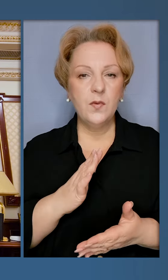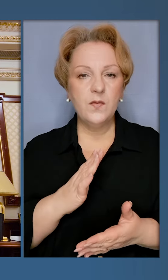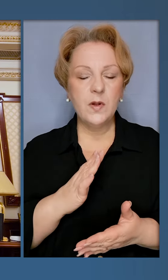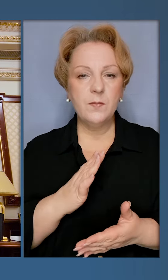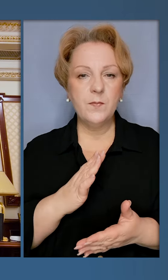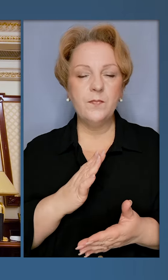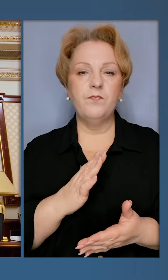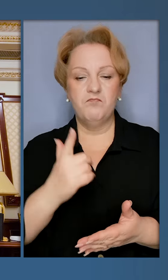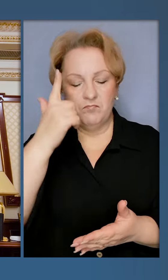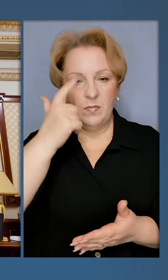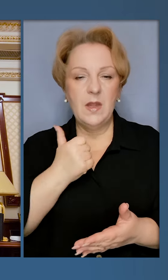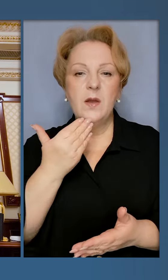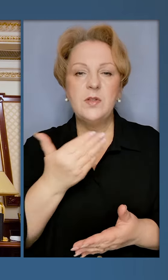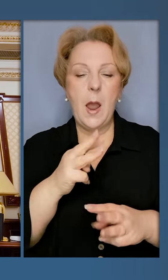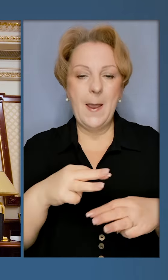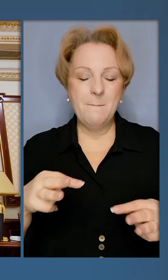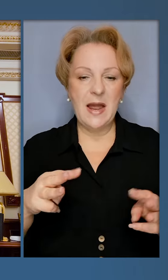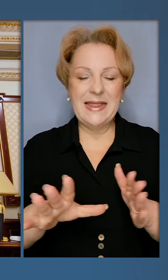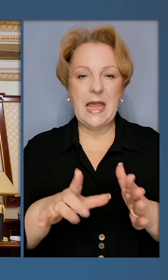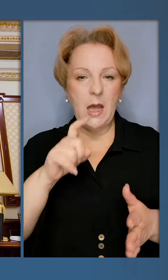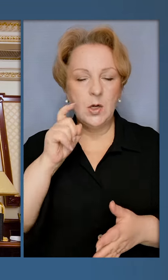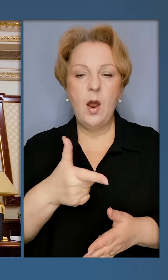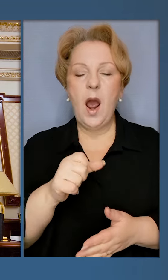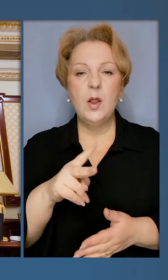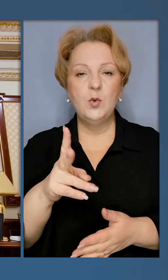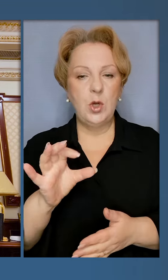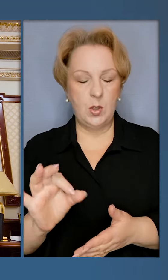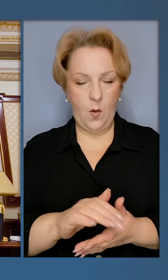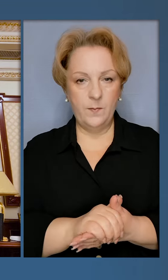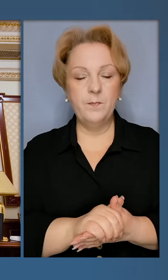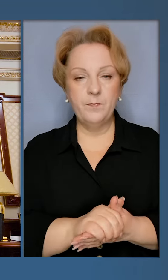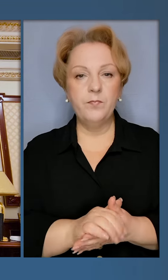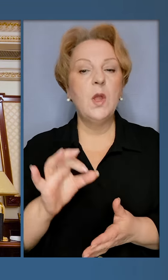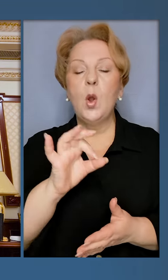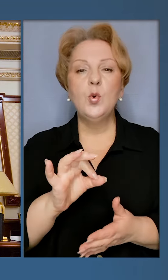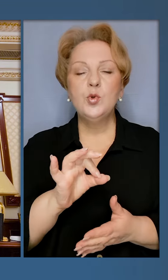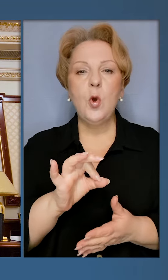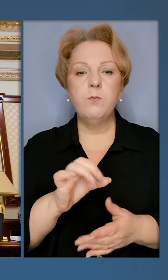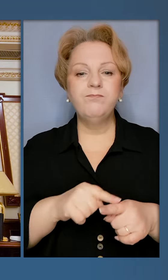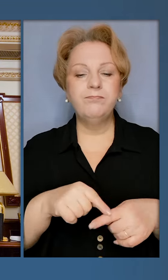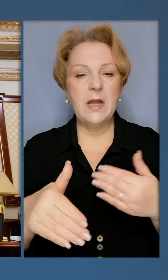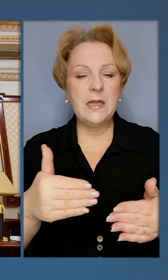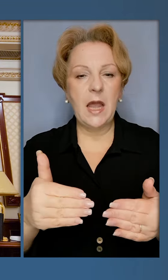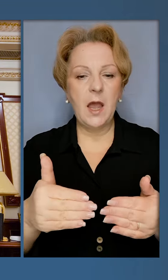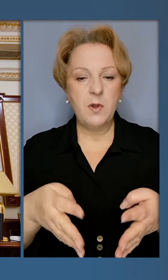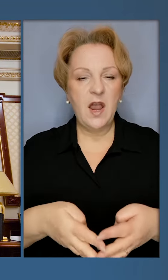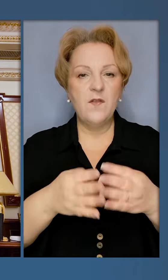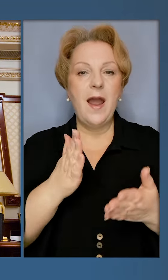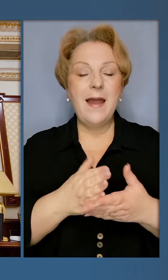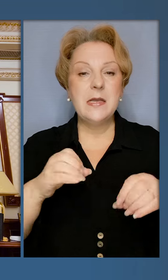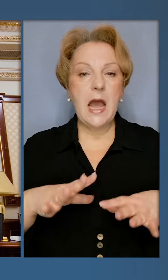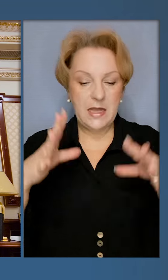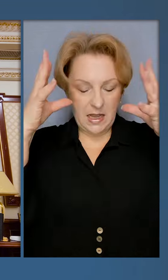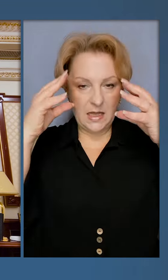із доповіддю міністр енергетики України Галущенко щодо темпів відновлення. Є також рішення